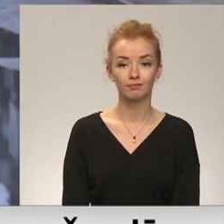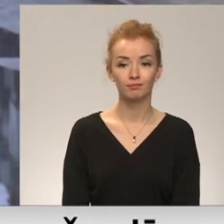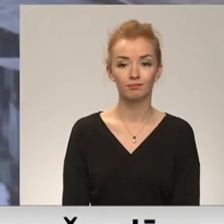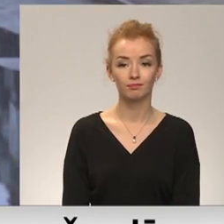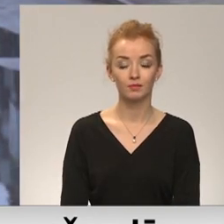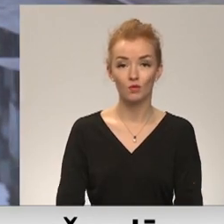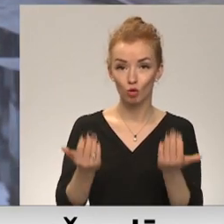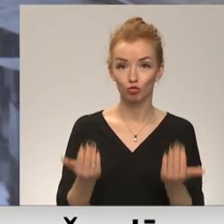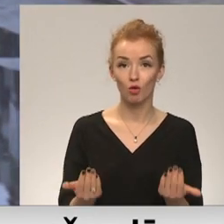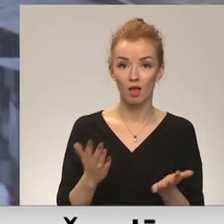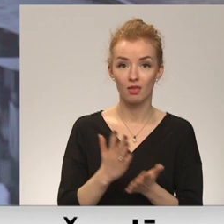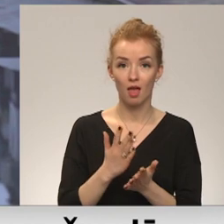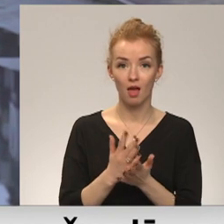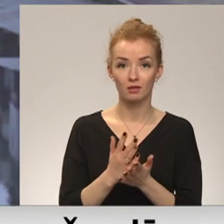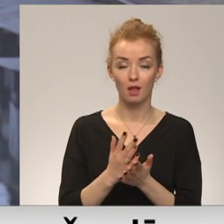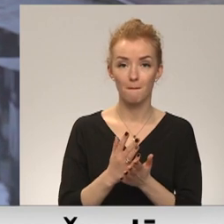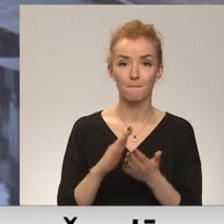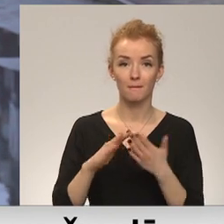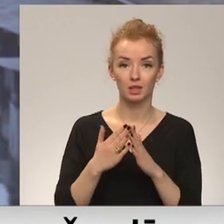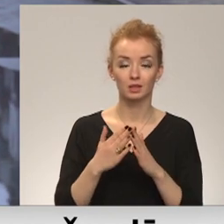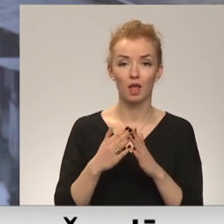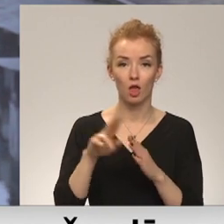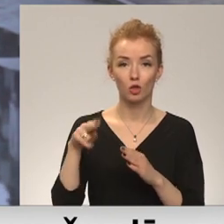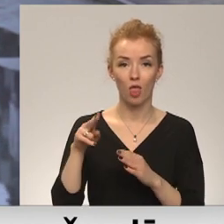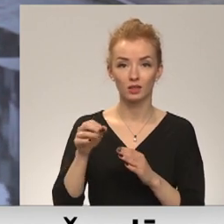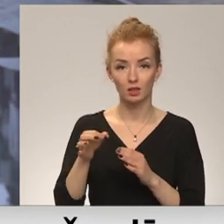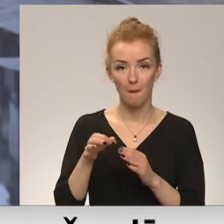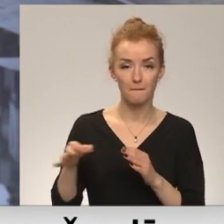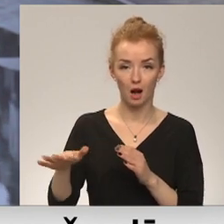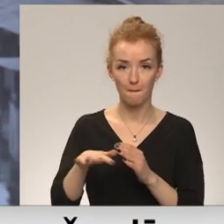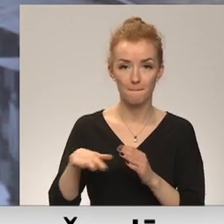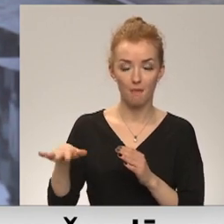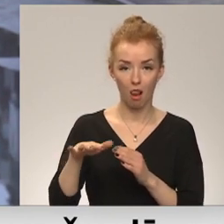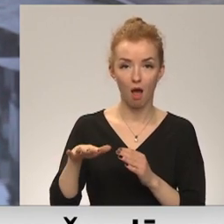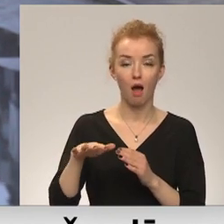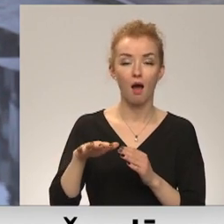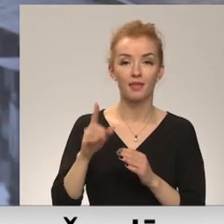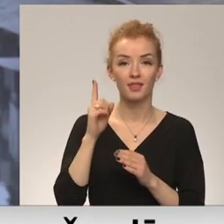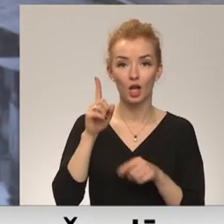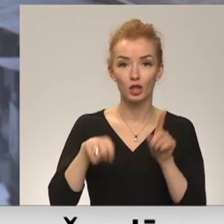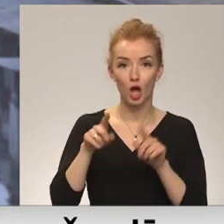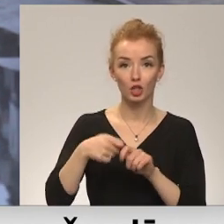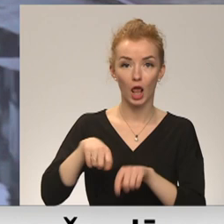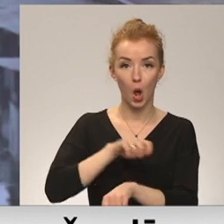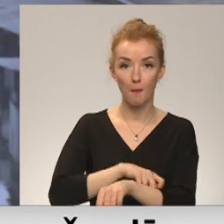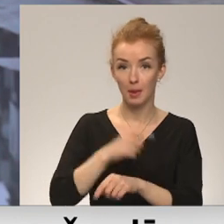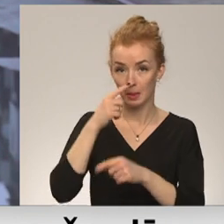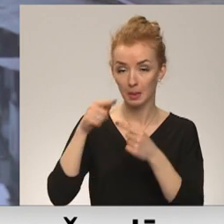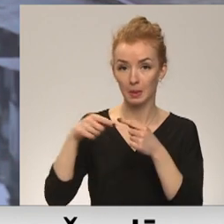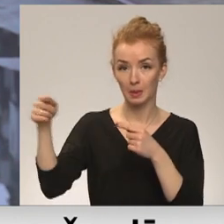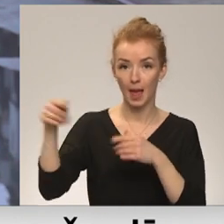Šodien atrodamies apdīvi, pilsētā Doņetskas apgabalā Donbasā. Tikai dažs kilometras no šajienas